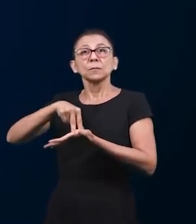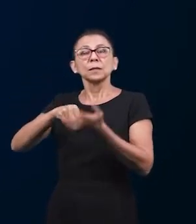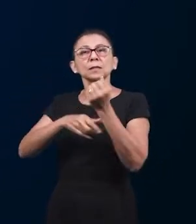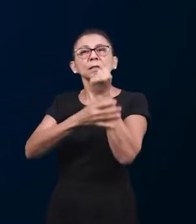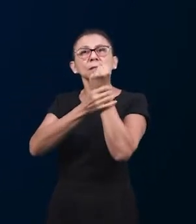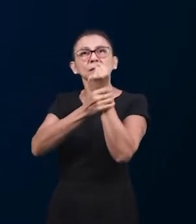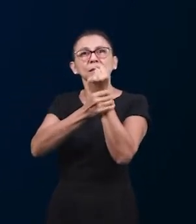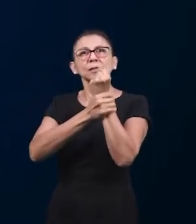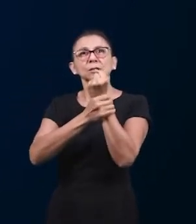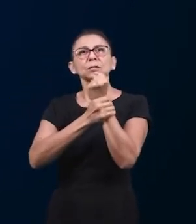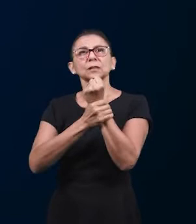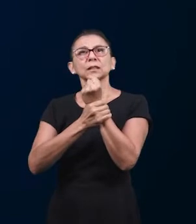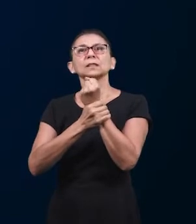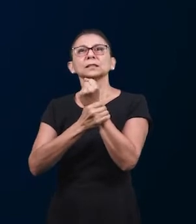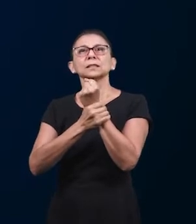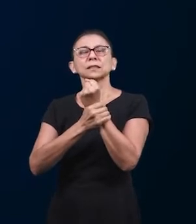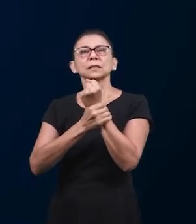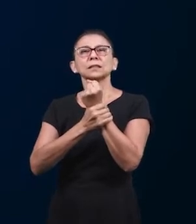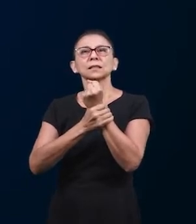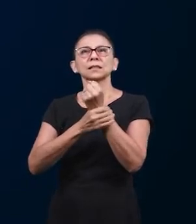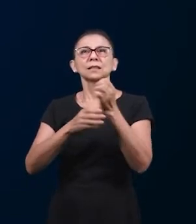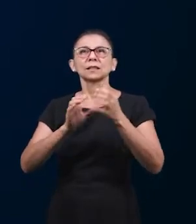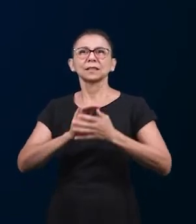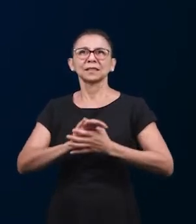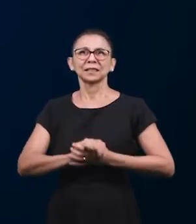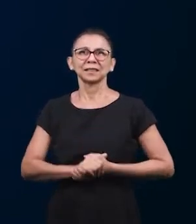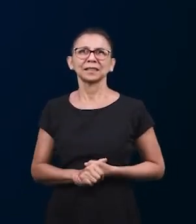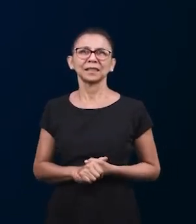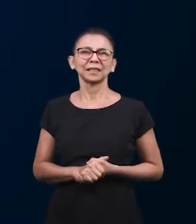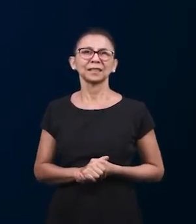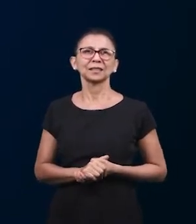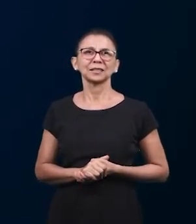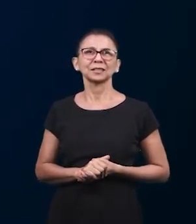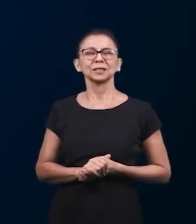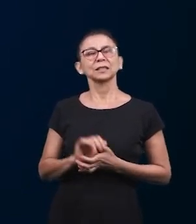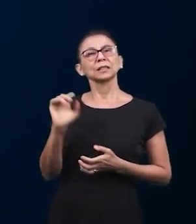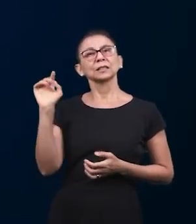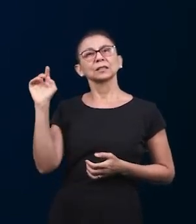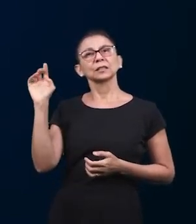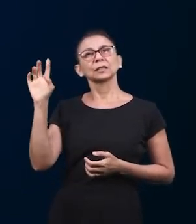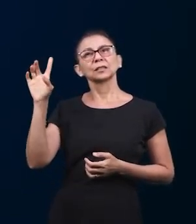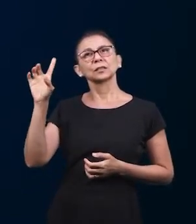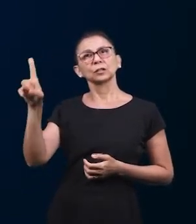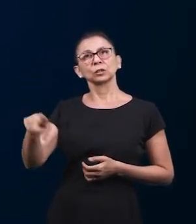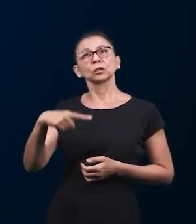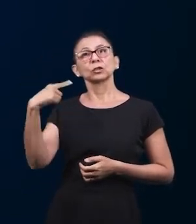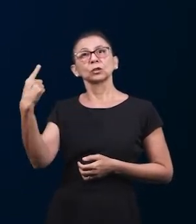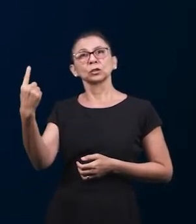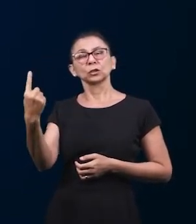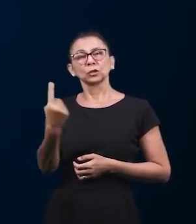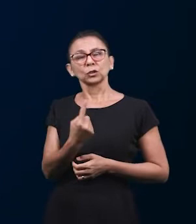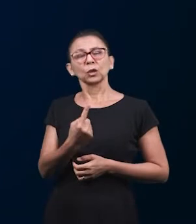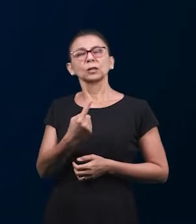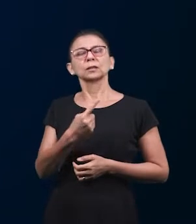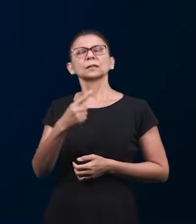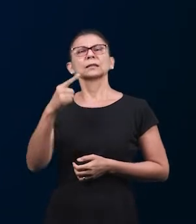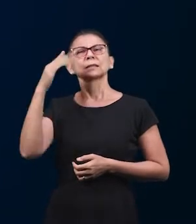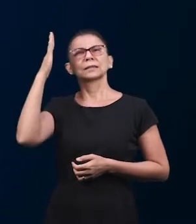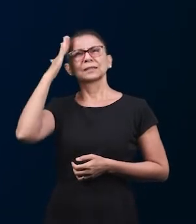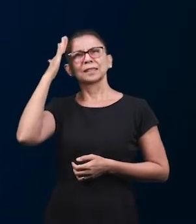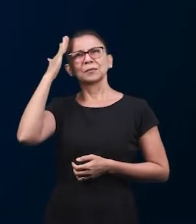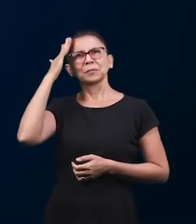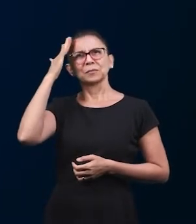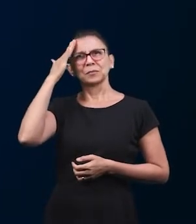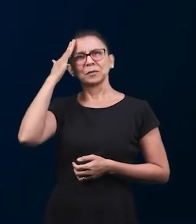трудиться, и идти с твердости, безопасности. И зная,